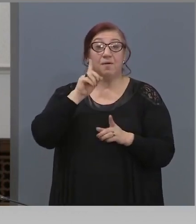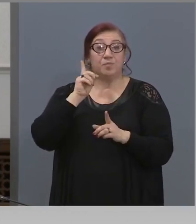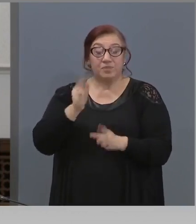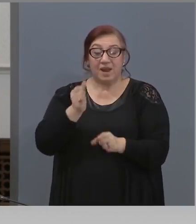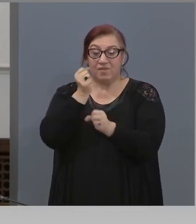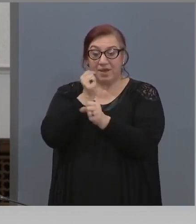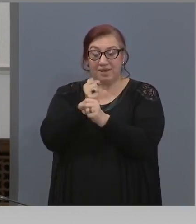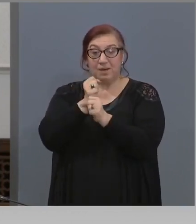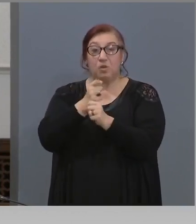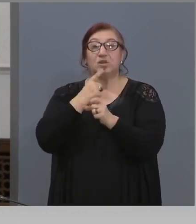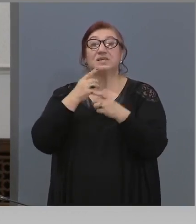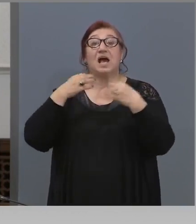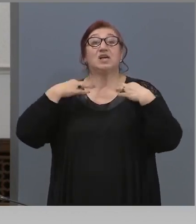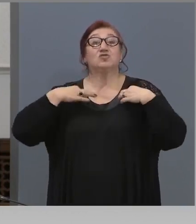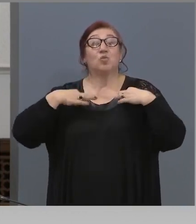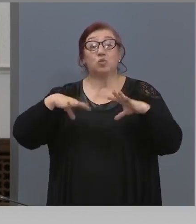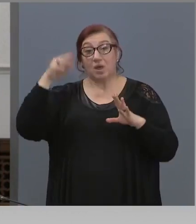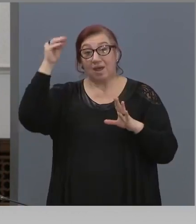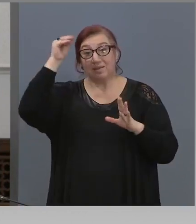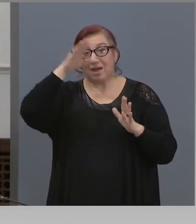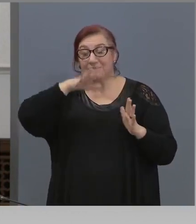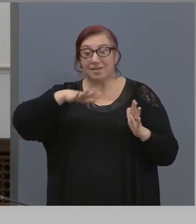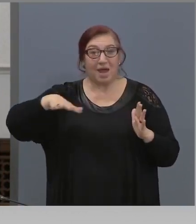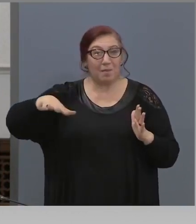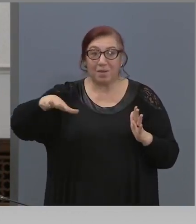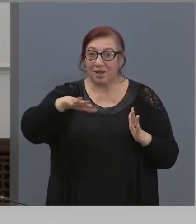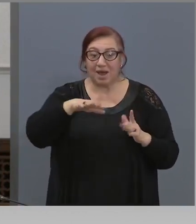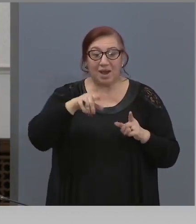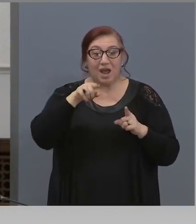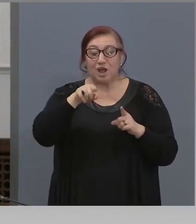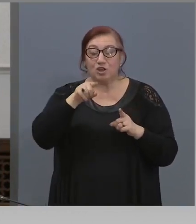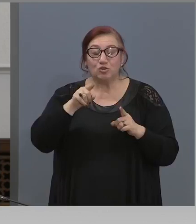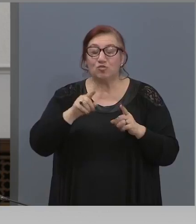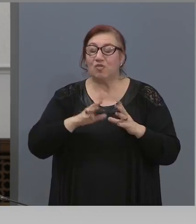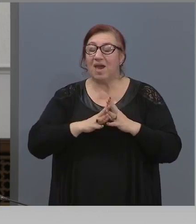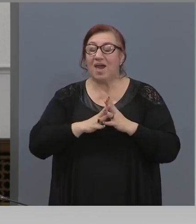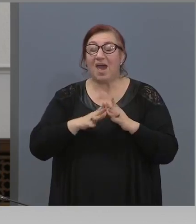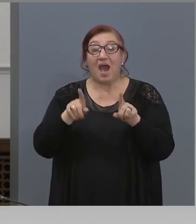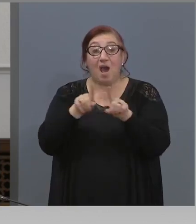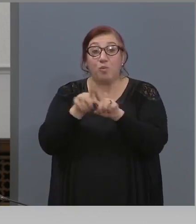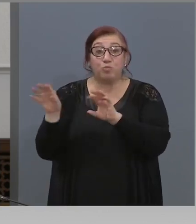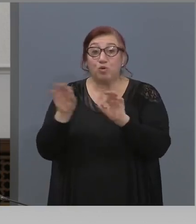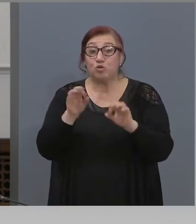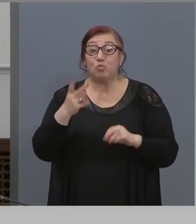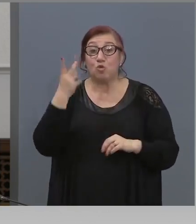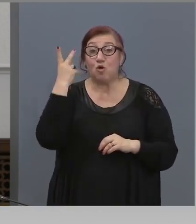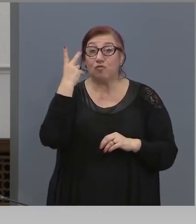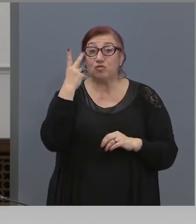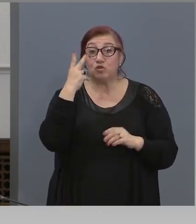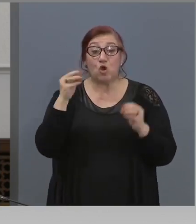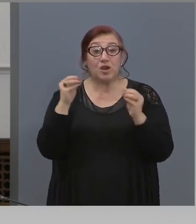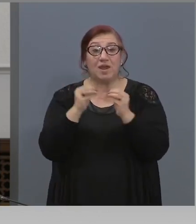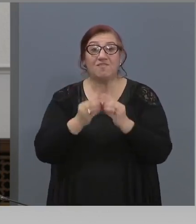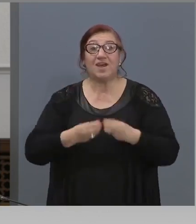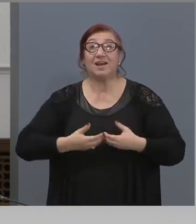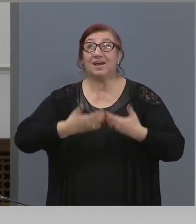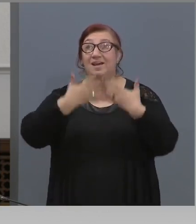за свободата на България, защото това ще бъде за България също един втори великден. Така че... Аз